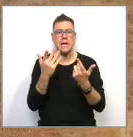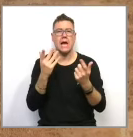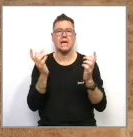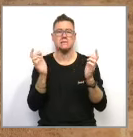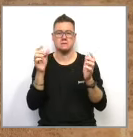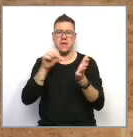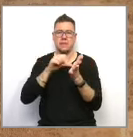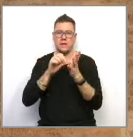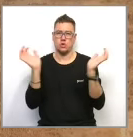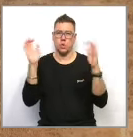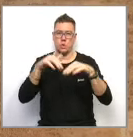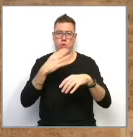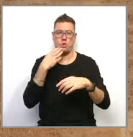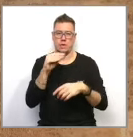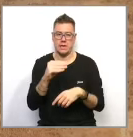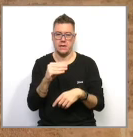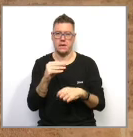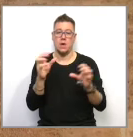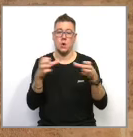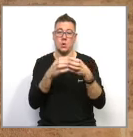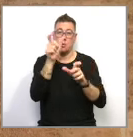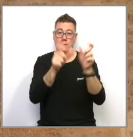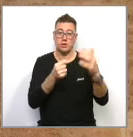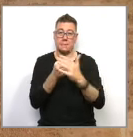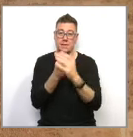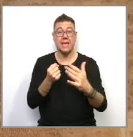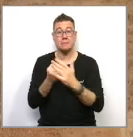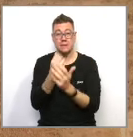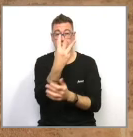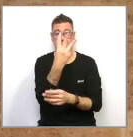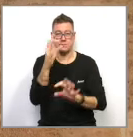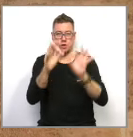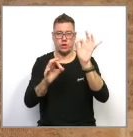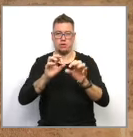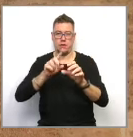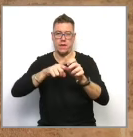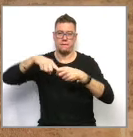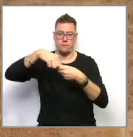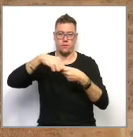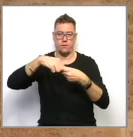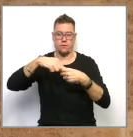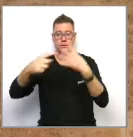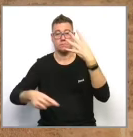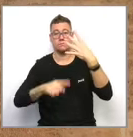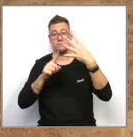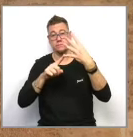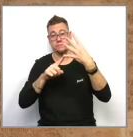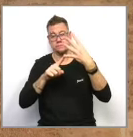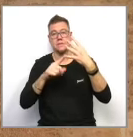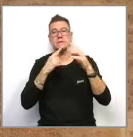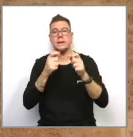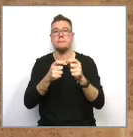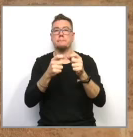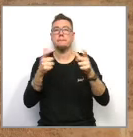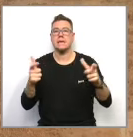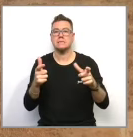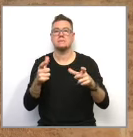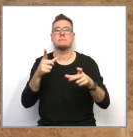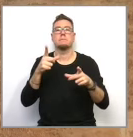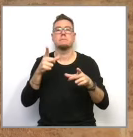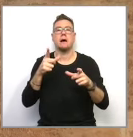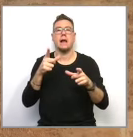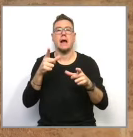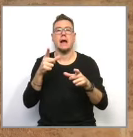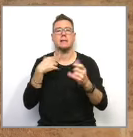de deu i a un terç del seu aforament. I quarta, s'augmenta lleugerament l'aforament per a